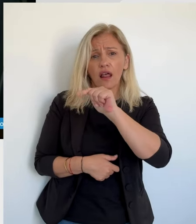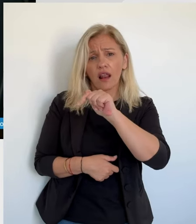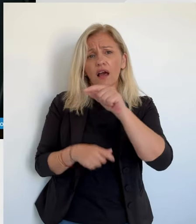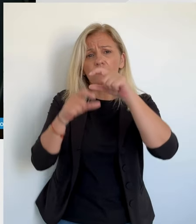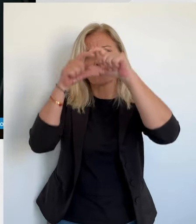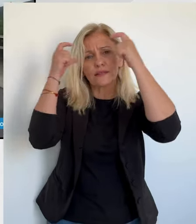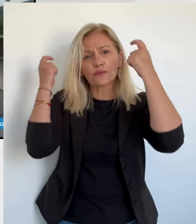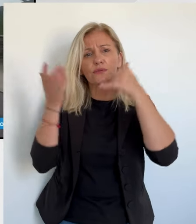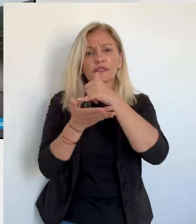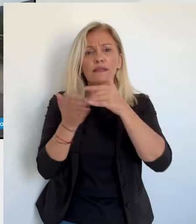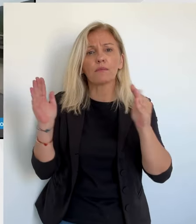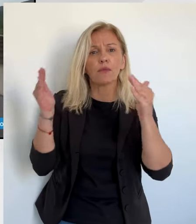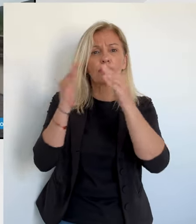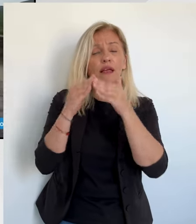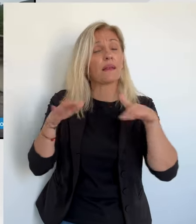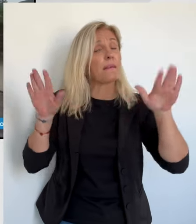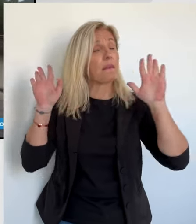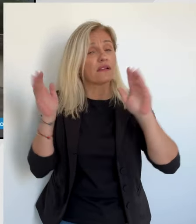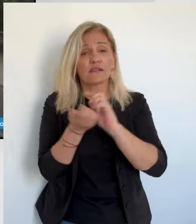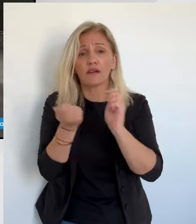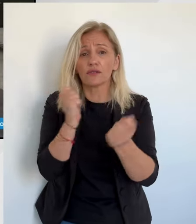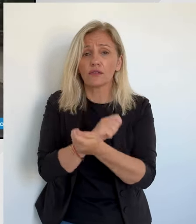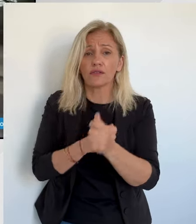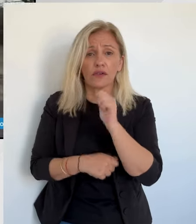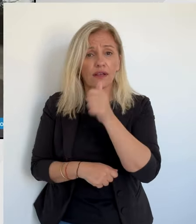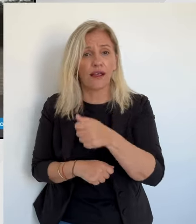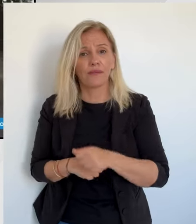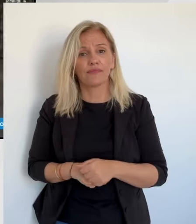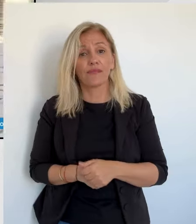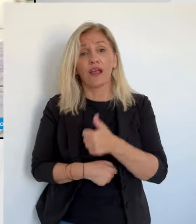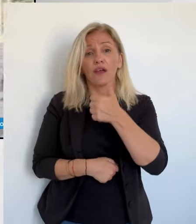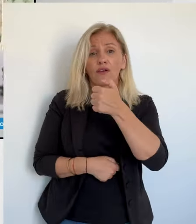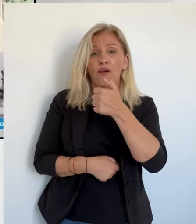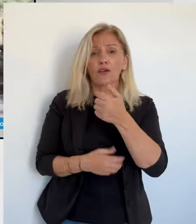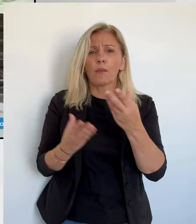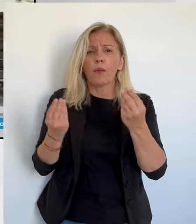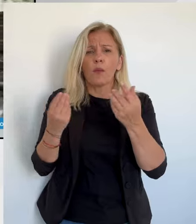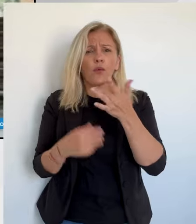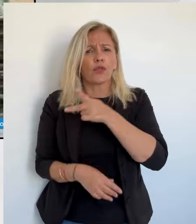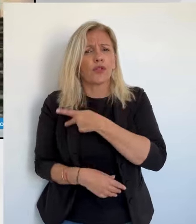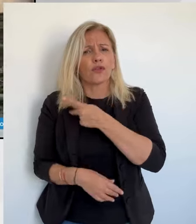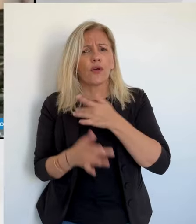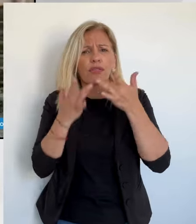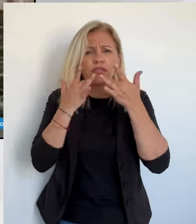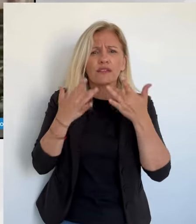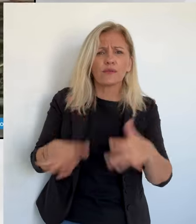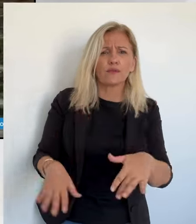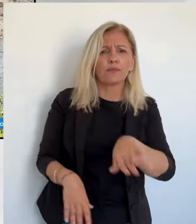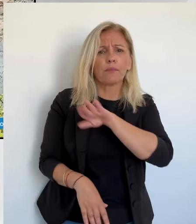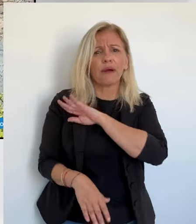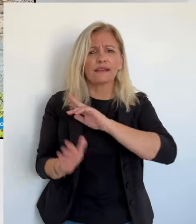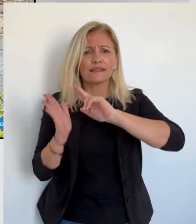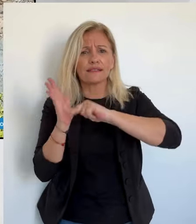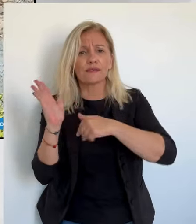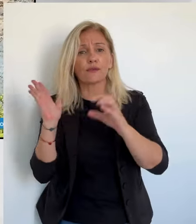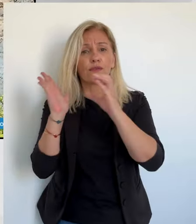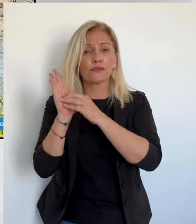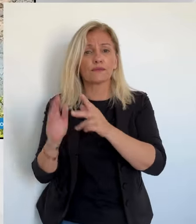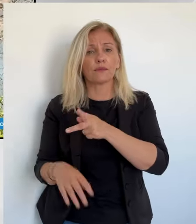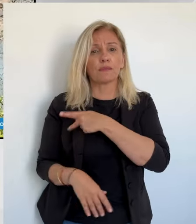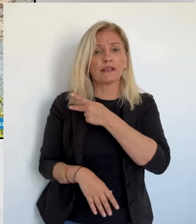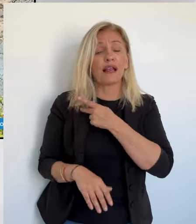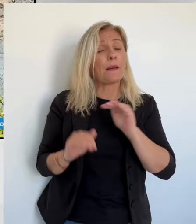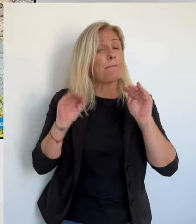mais au caractère surtout symbolique. C'est le sentiment de nombre de médecins insulaires après la signature de la convention médicale. Car même si l